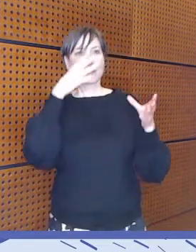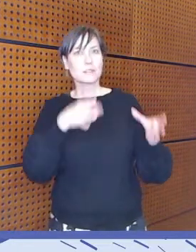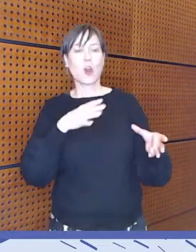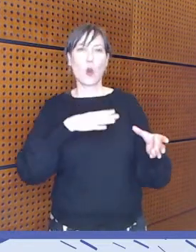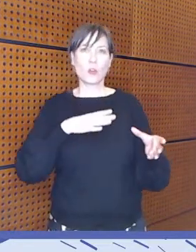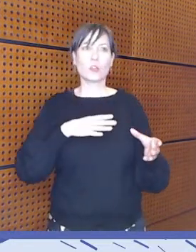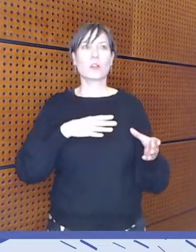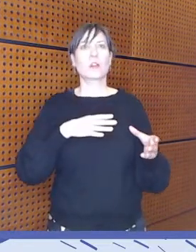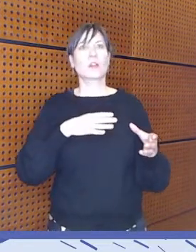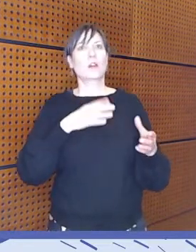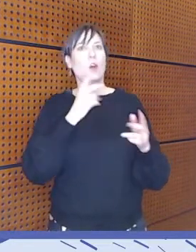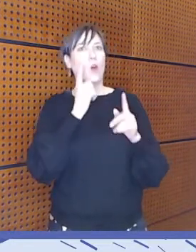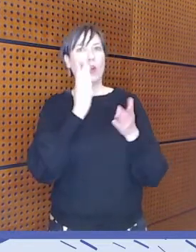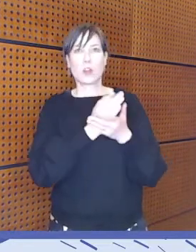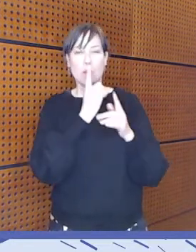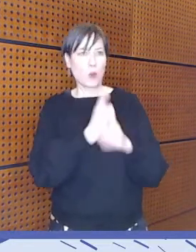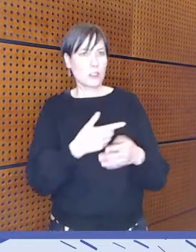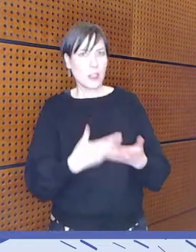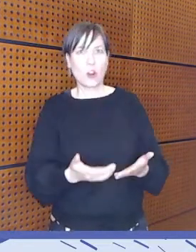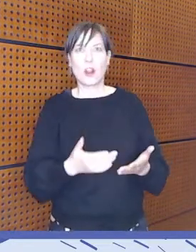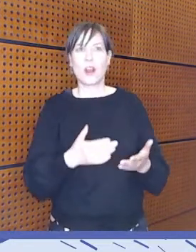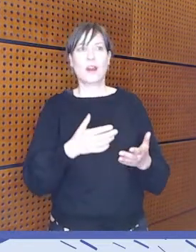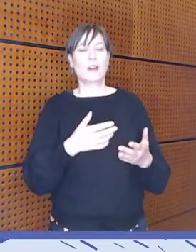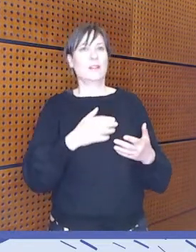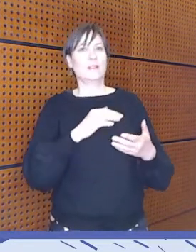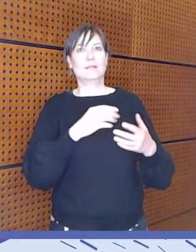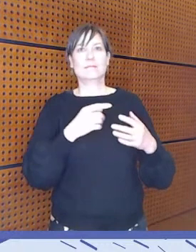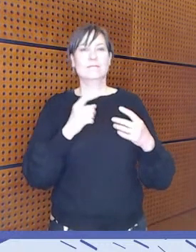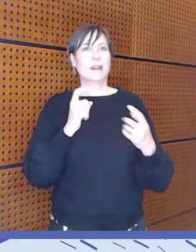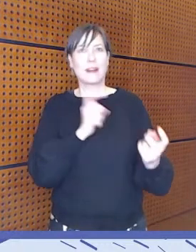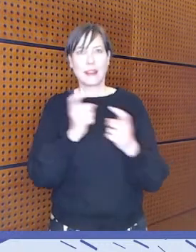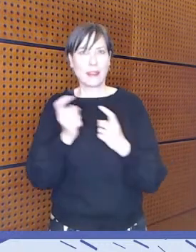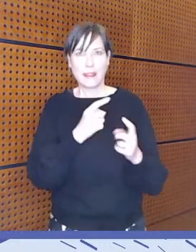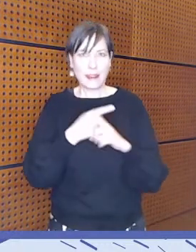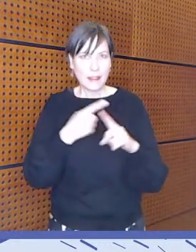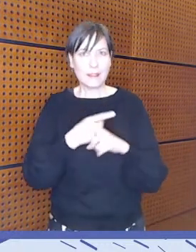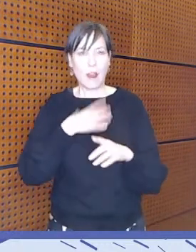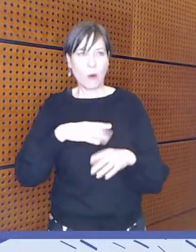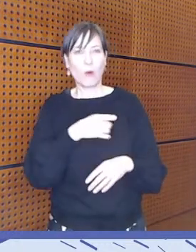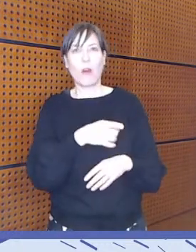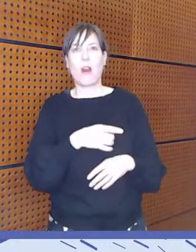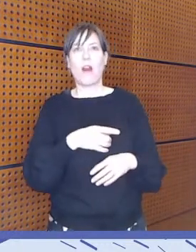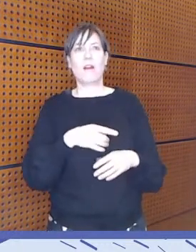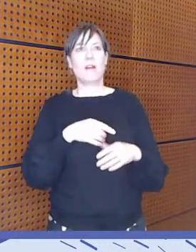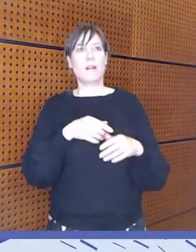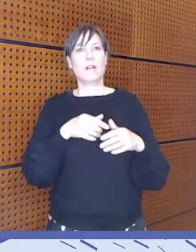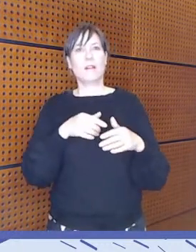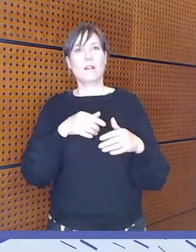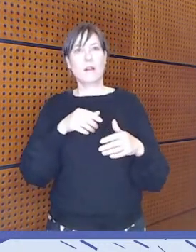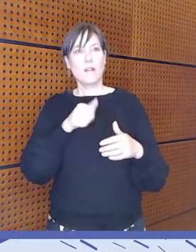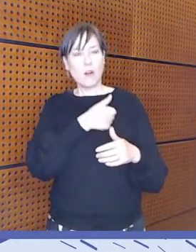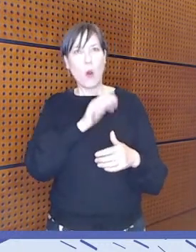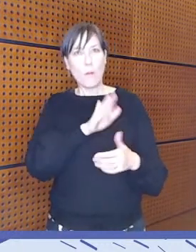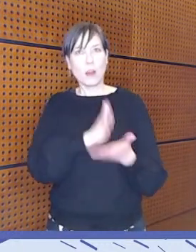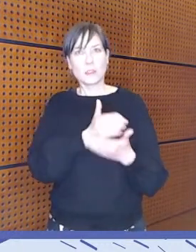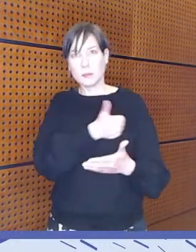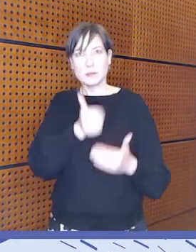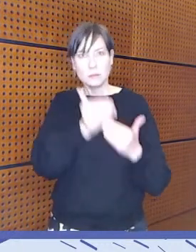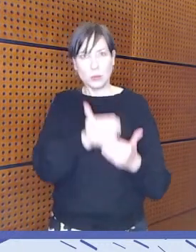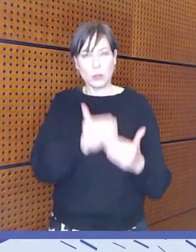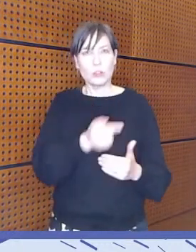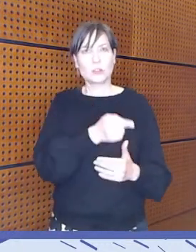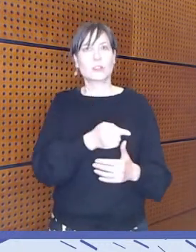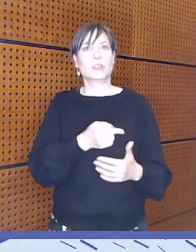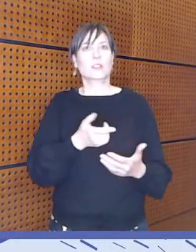puolueelliselta saamelaisasioissa, puolueelliselta, ja omissa asioissa, niin ei